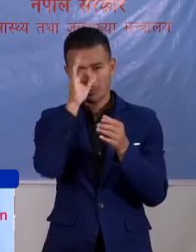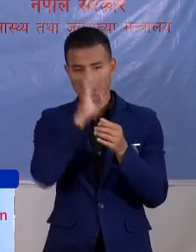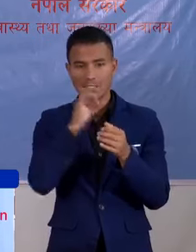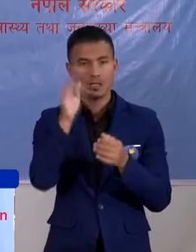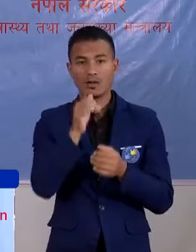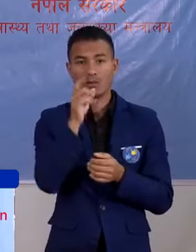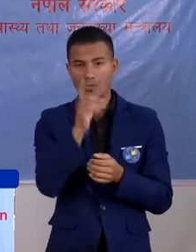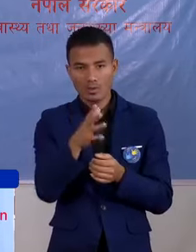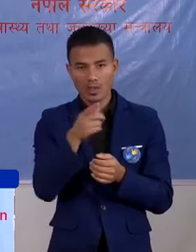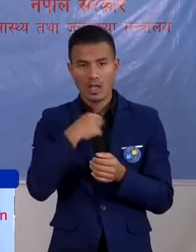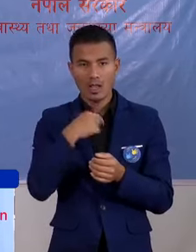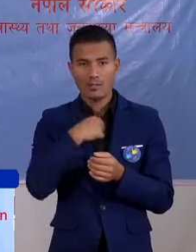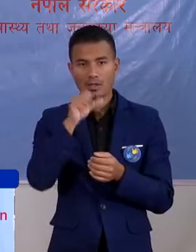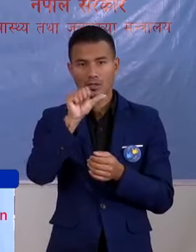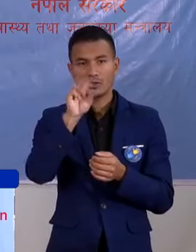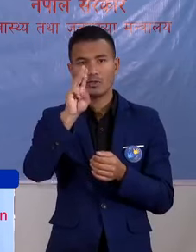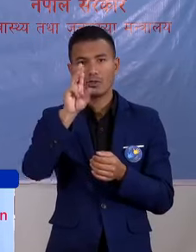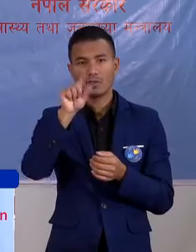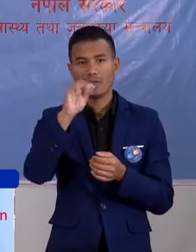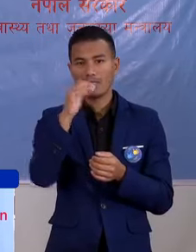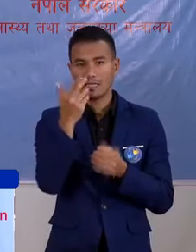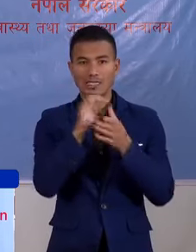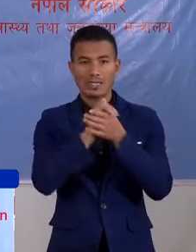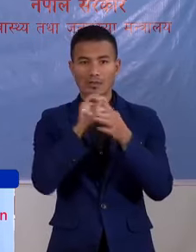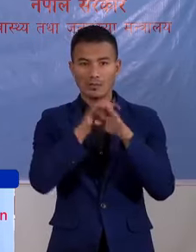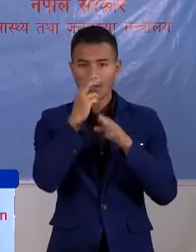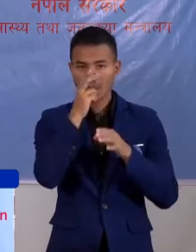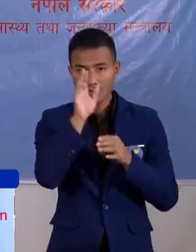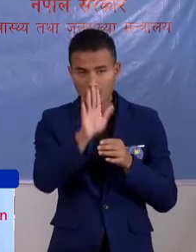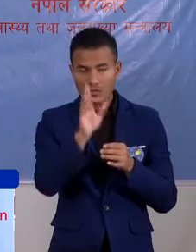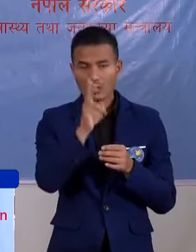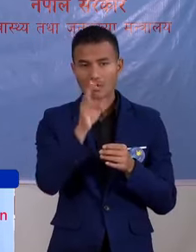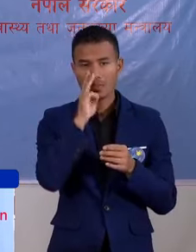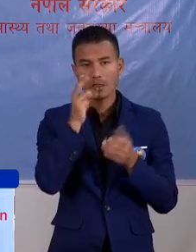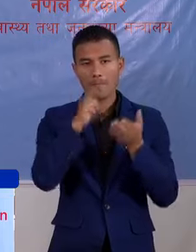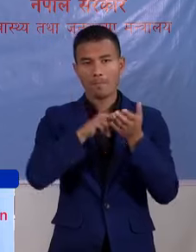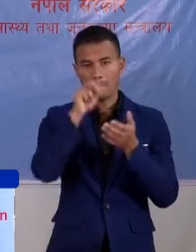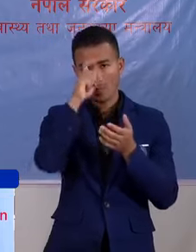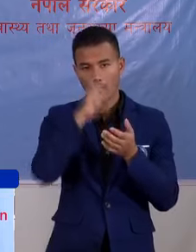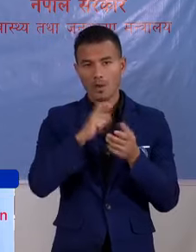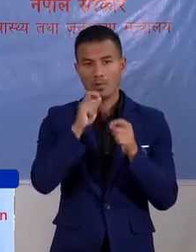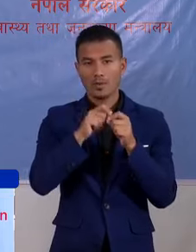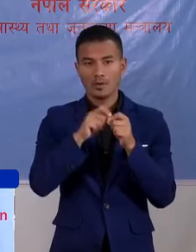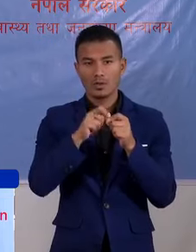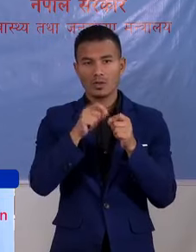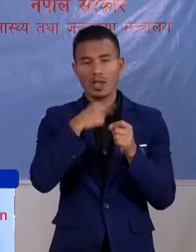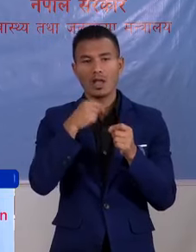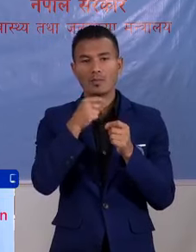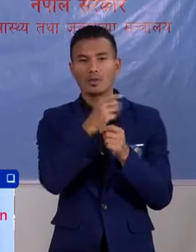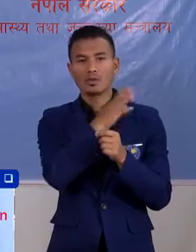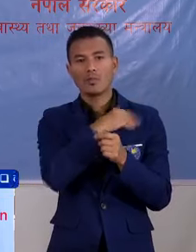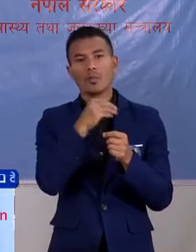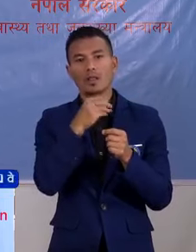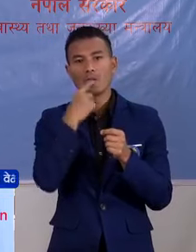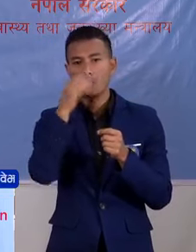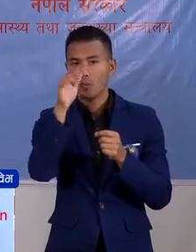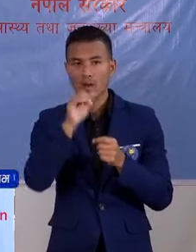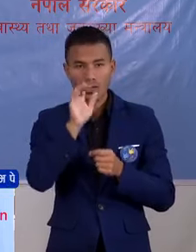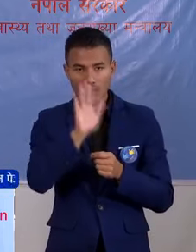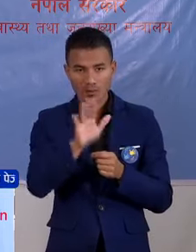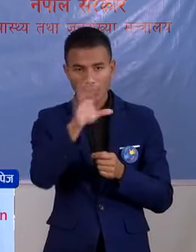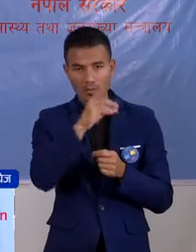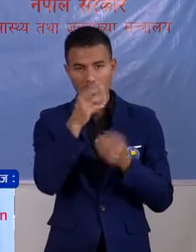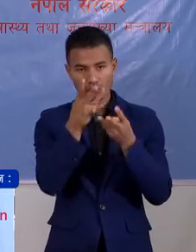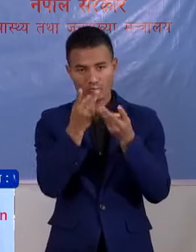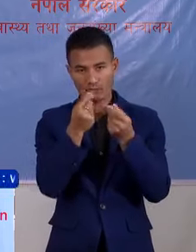अली हमी जुन जुन साथ हेयर मा जुन देखियो वुआजित कानद चाहिए, अगुआर पिज कानद आंडगां बेह